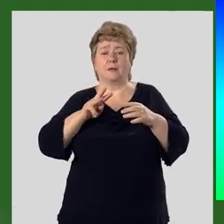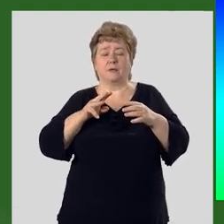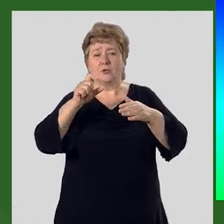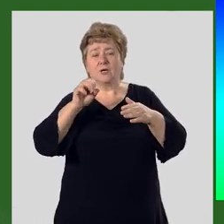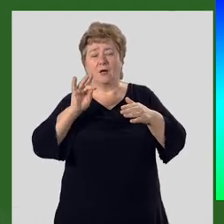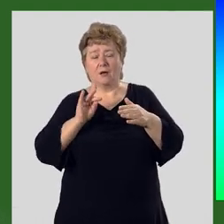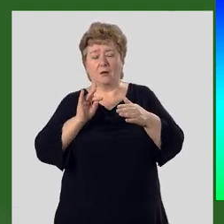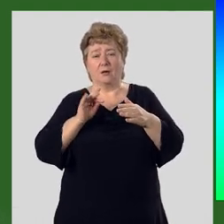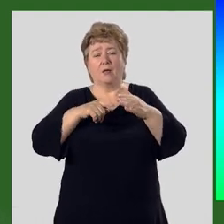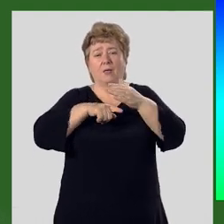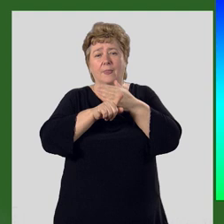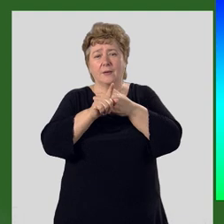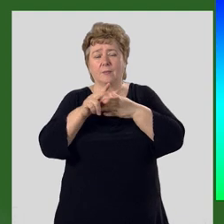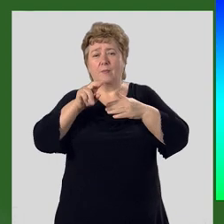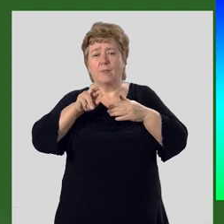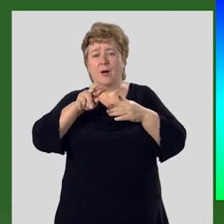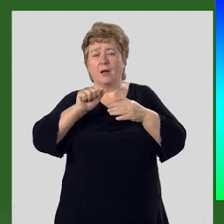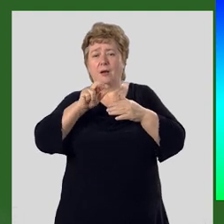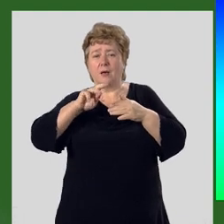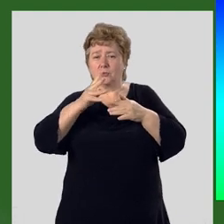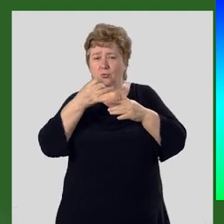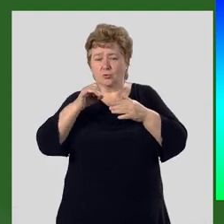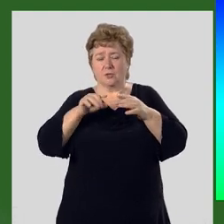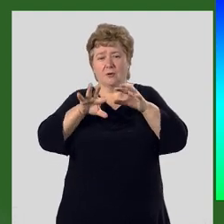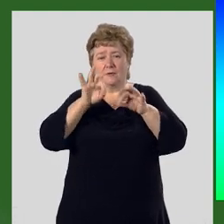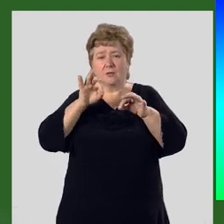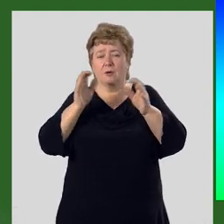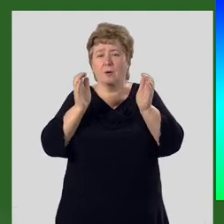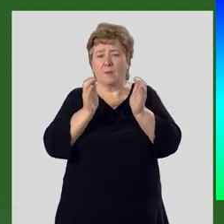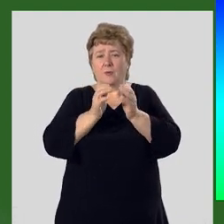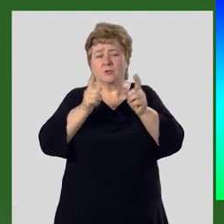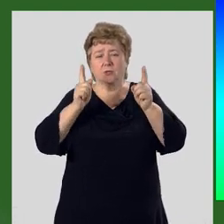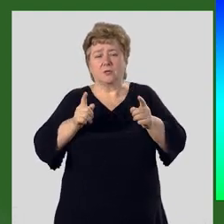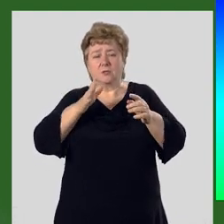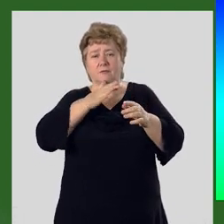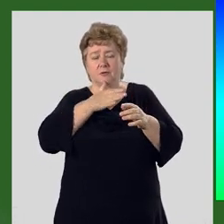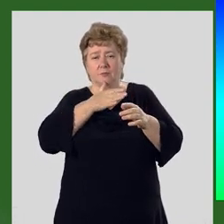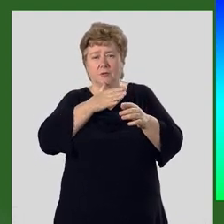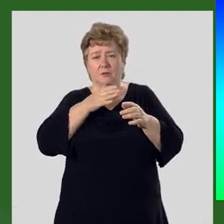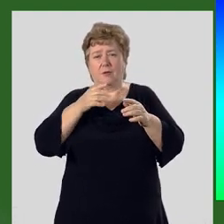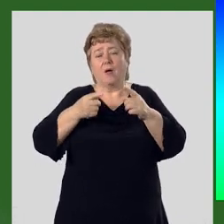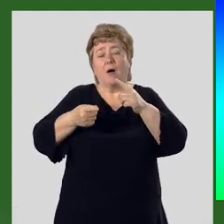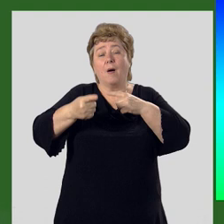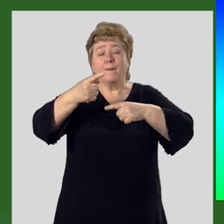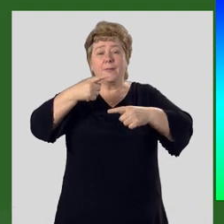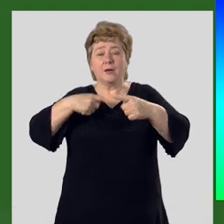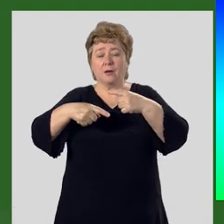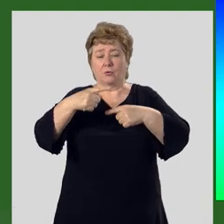Р, начиная с палеозойской, выделяют меньшие отрезки времени, периоды.